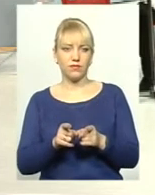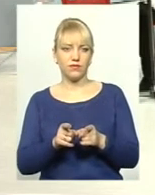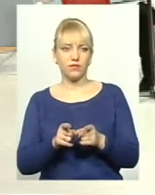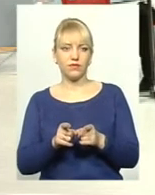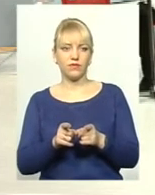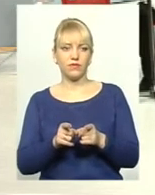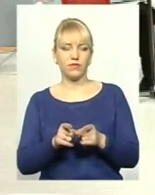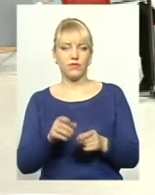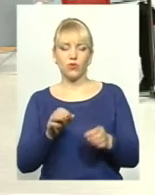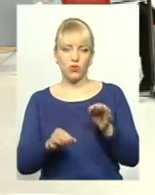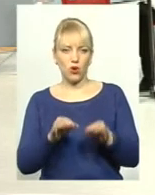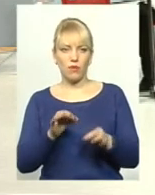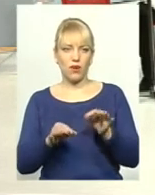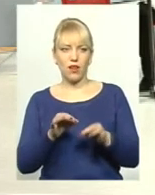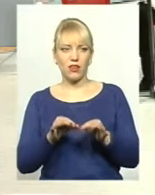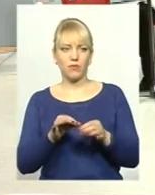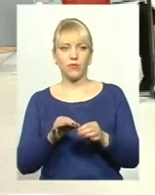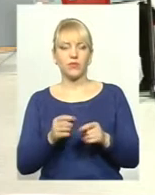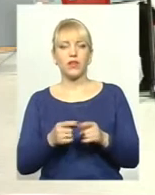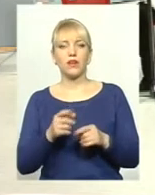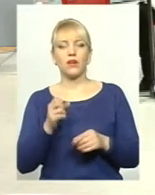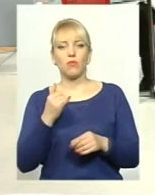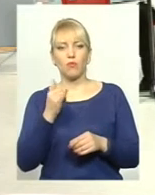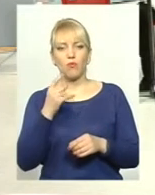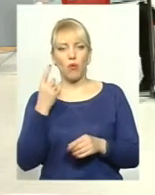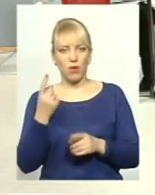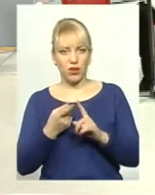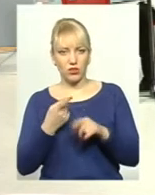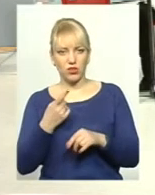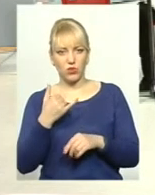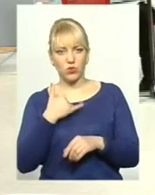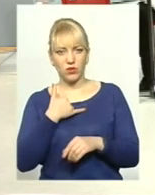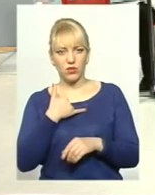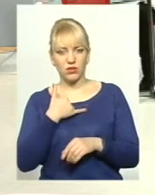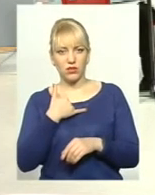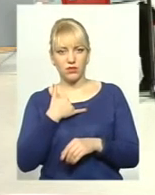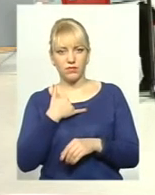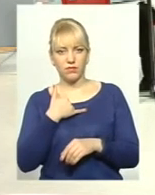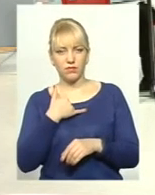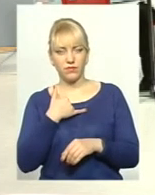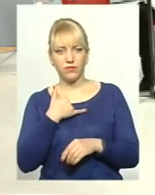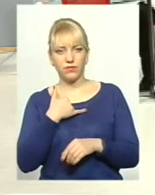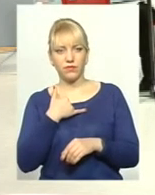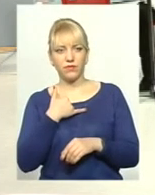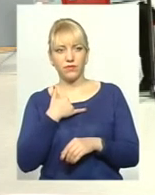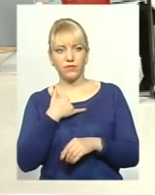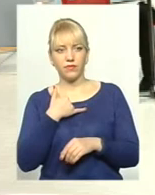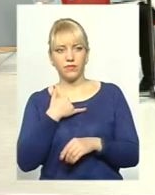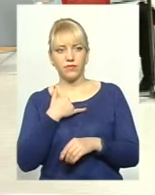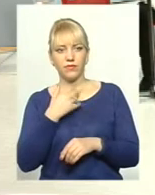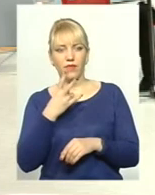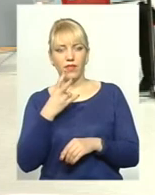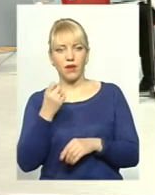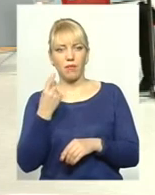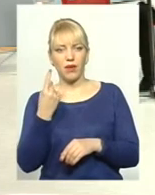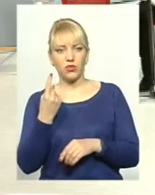в нормальному. По-перше, в нас на першому